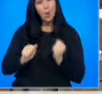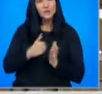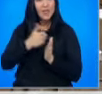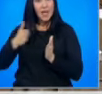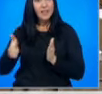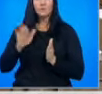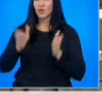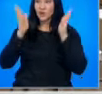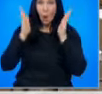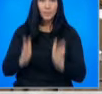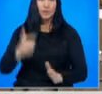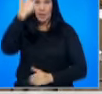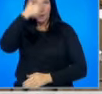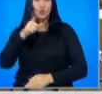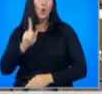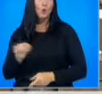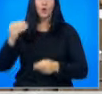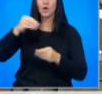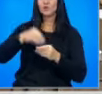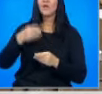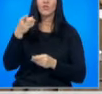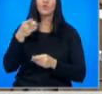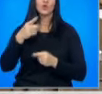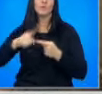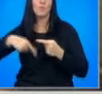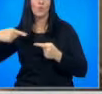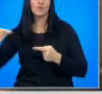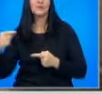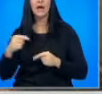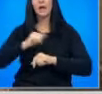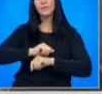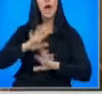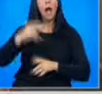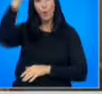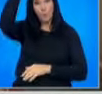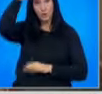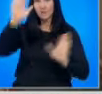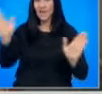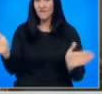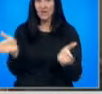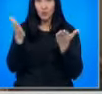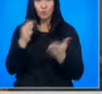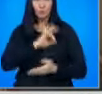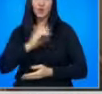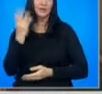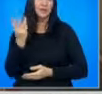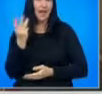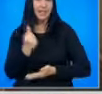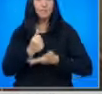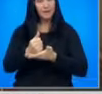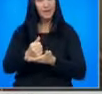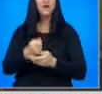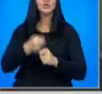се определят и личностите, които да участват в този потенциален кабинет. Ако български възход получат третия мандат, ще проведат